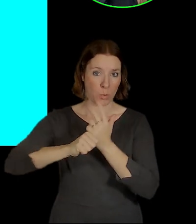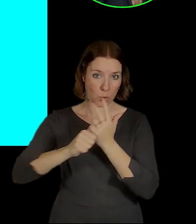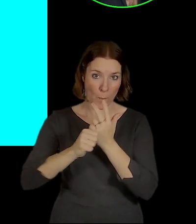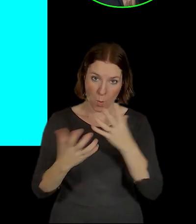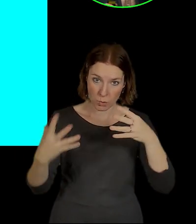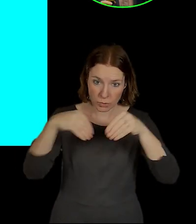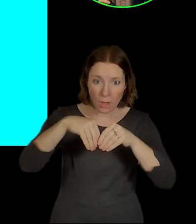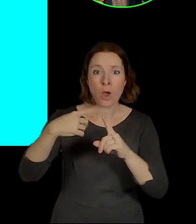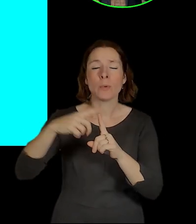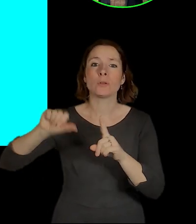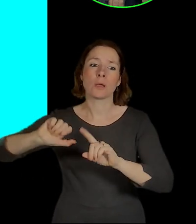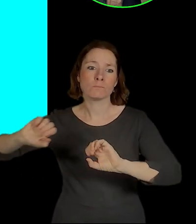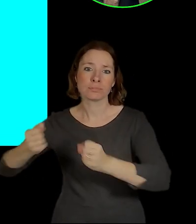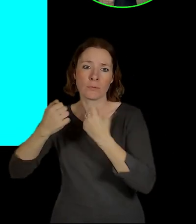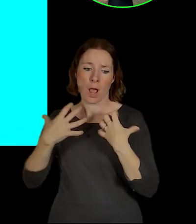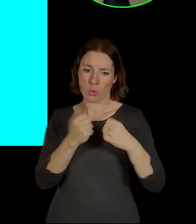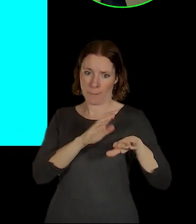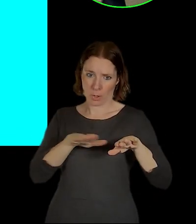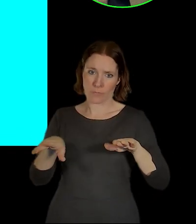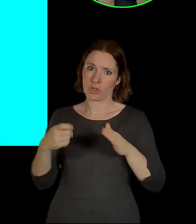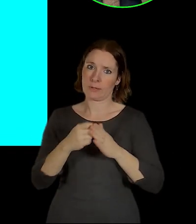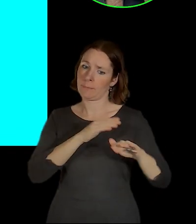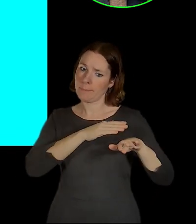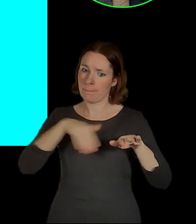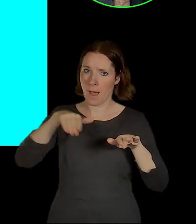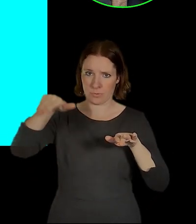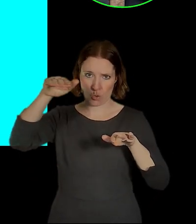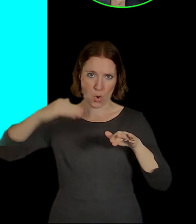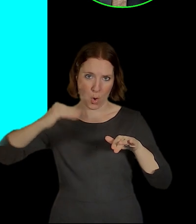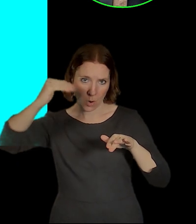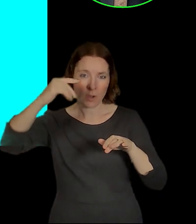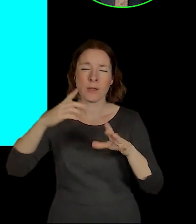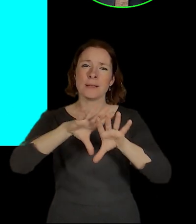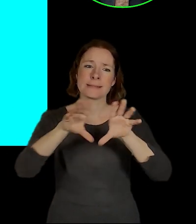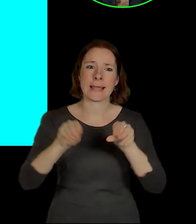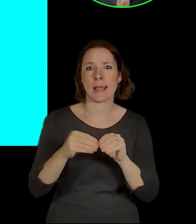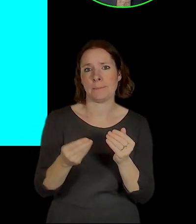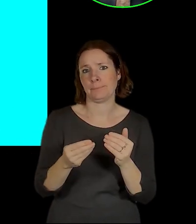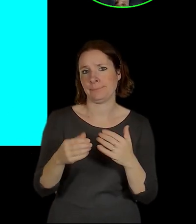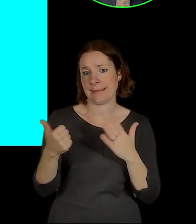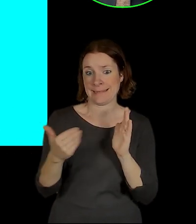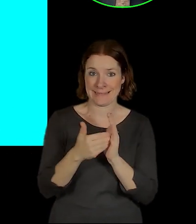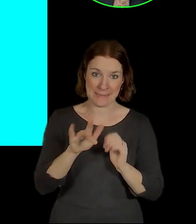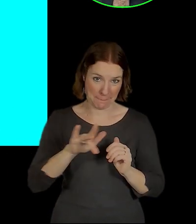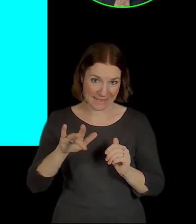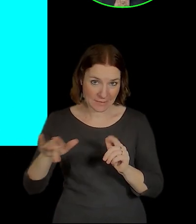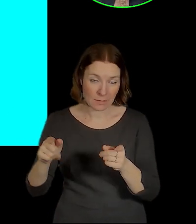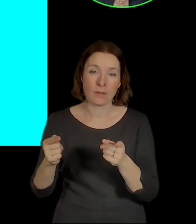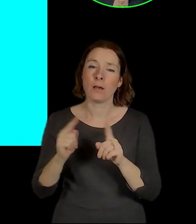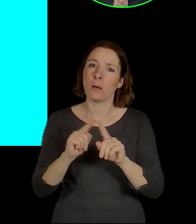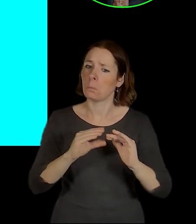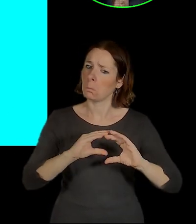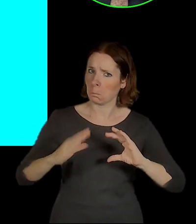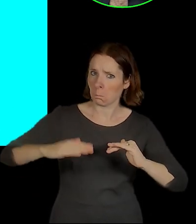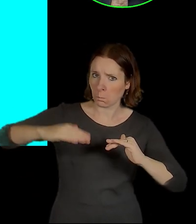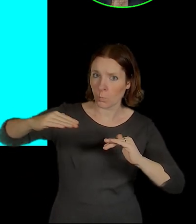nejprve úrovňové P plus R parkoviště, tisíc stání, ale dá se místo úrovňového povrchového parkoviště